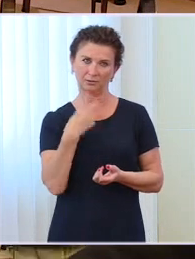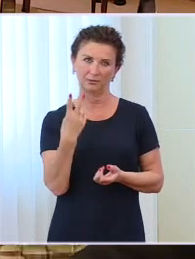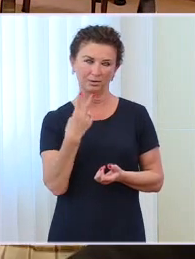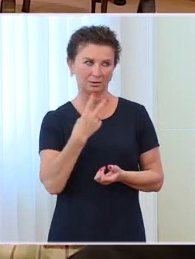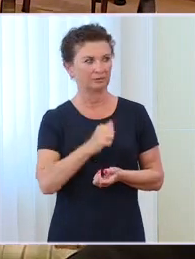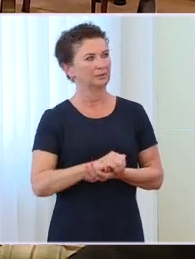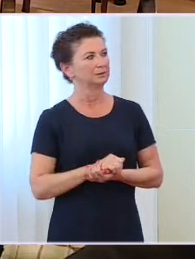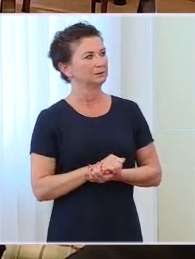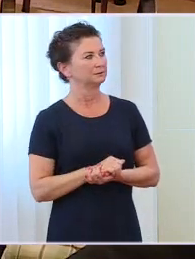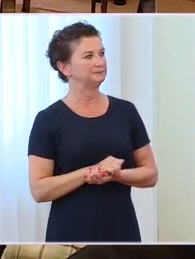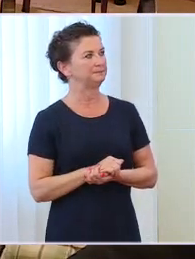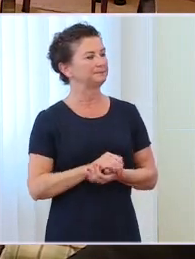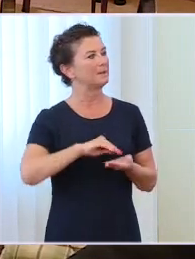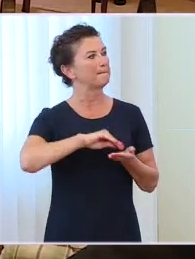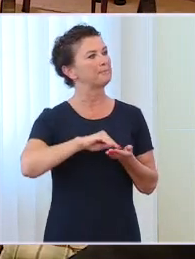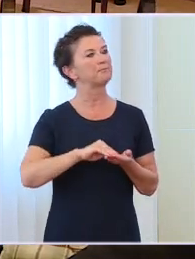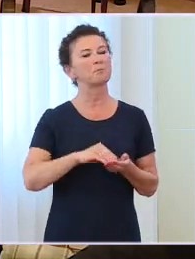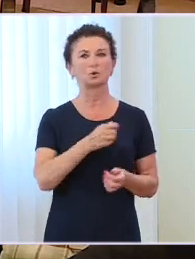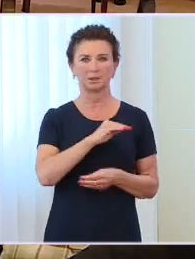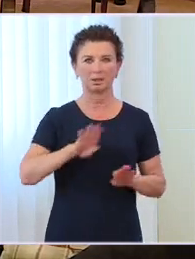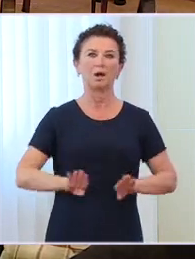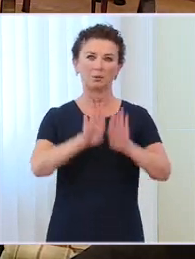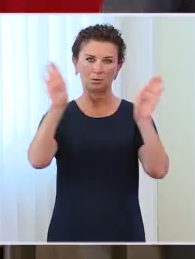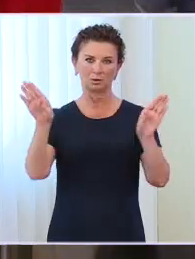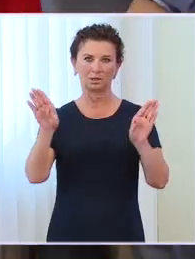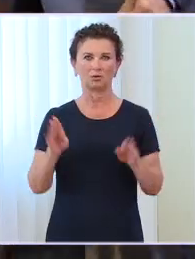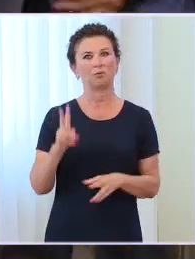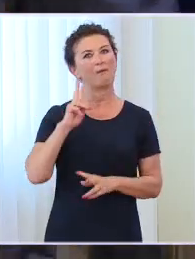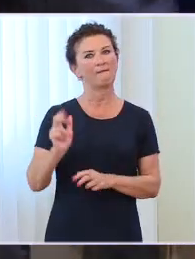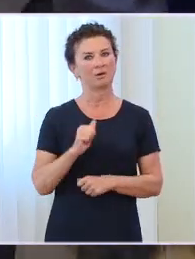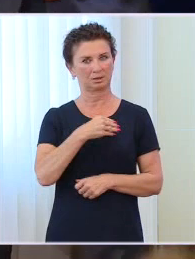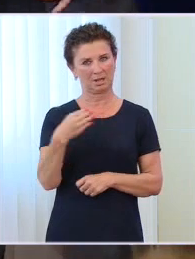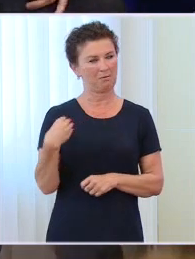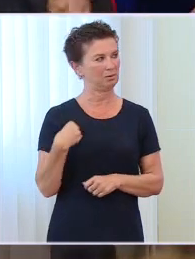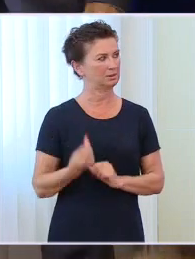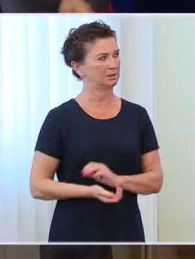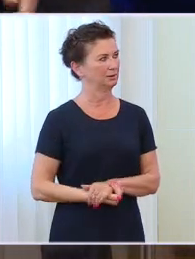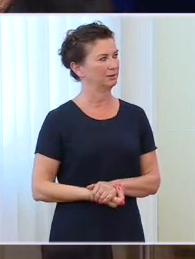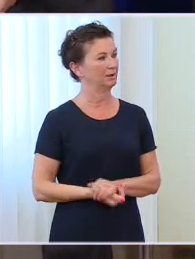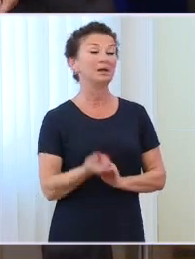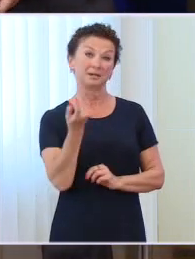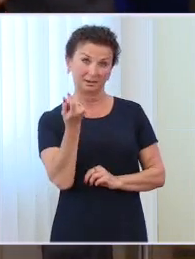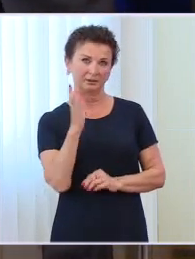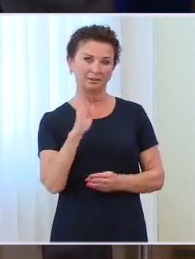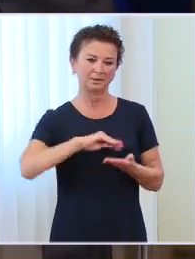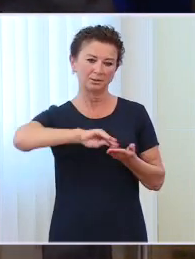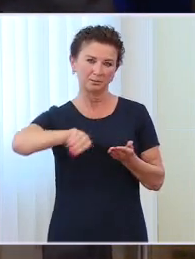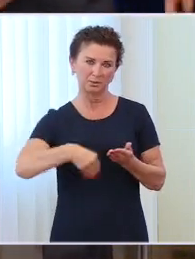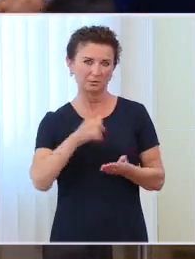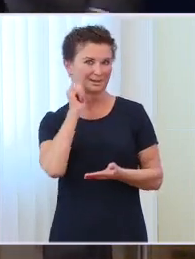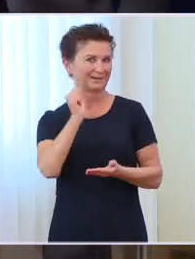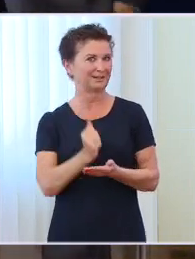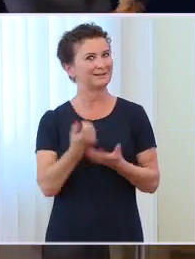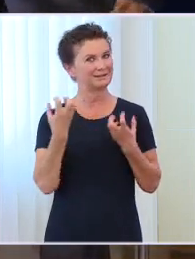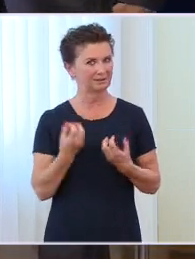Za chwilę w obecności pani premier Wykopacz nastąpi ceremonia podpisania listu intencyjnego w sprawie budowy siedziby Muzeum Historii Polski w